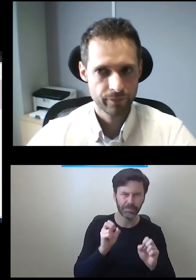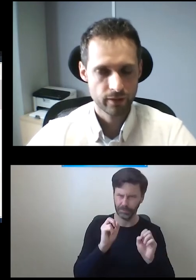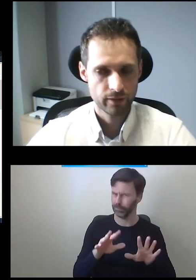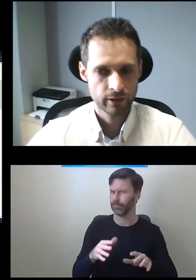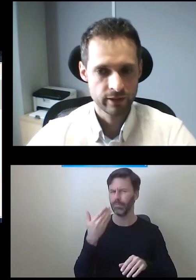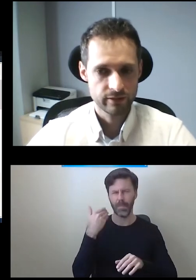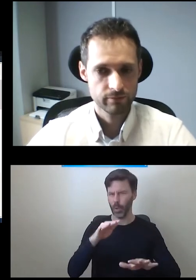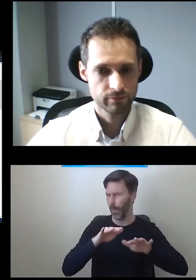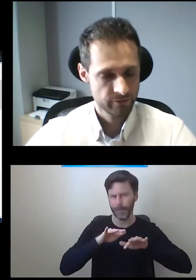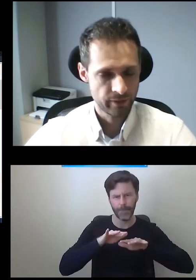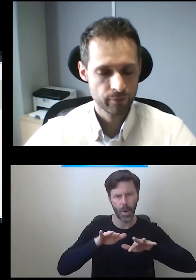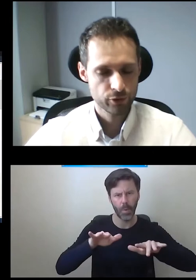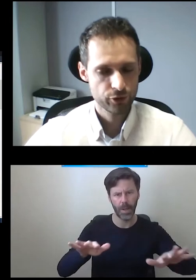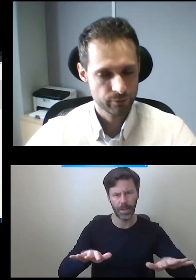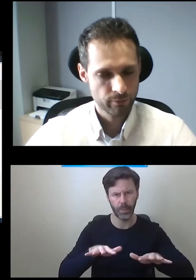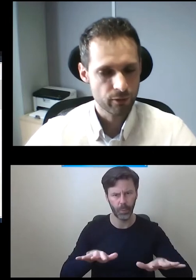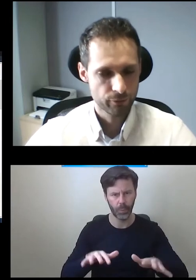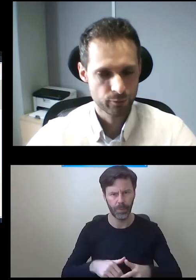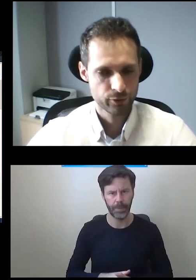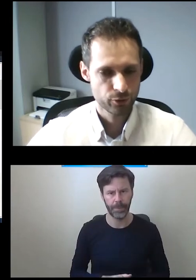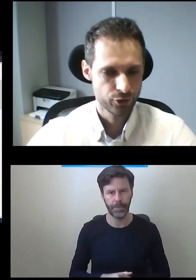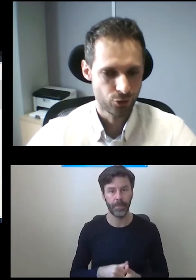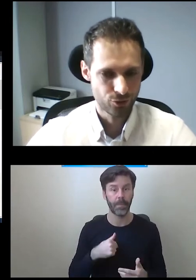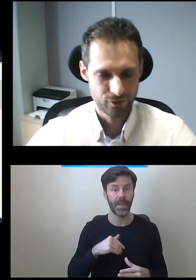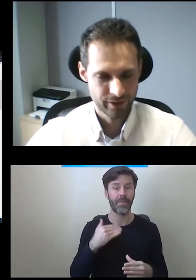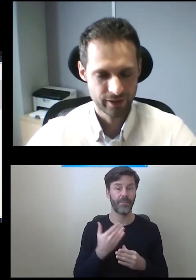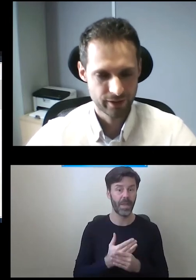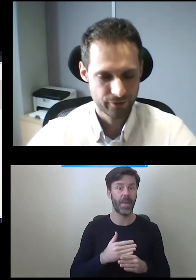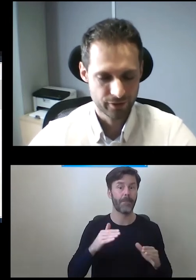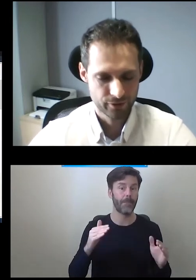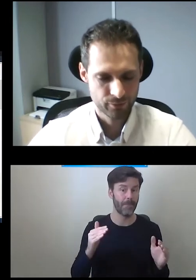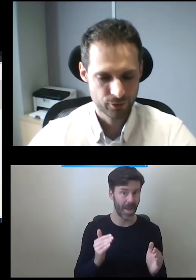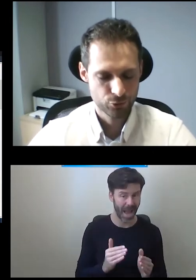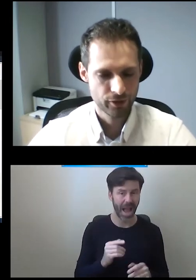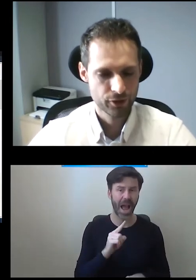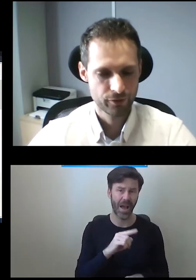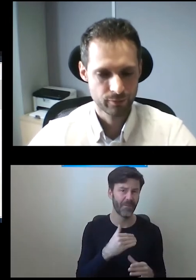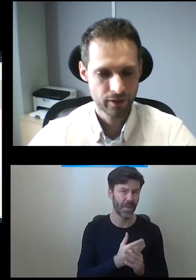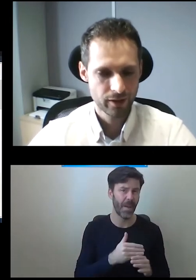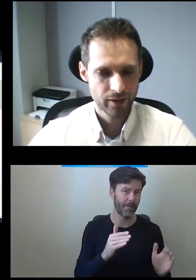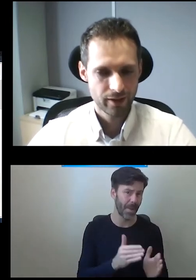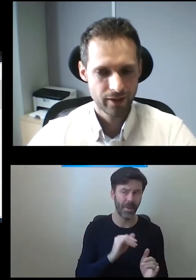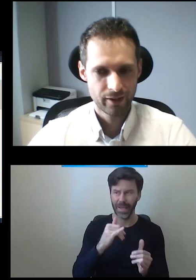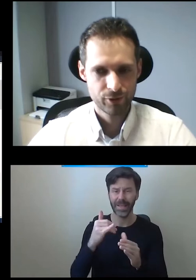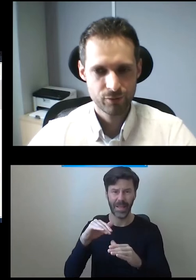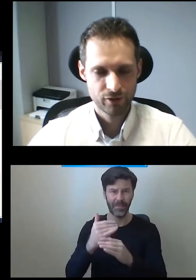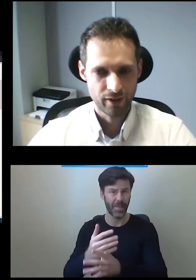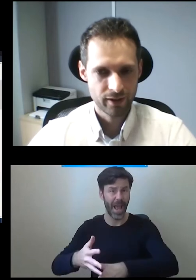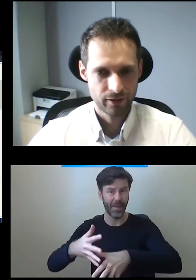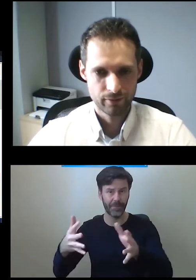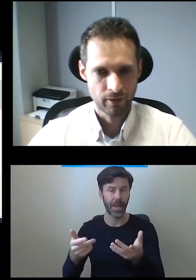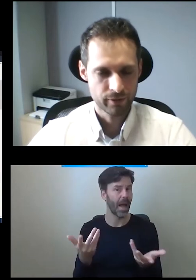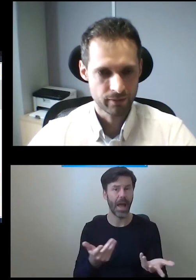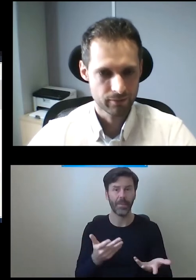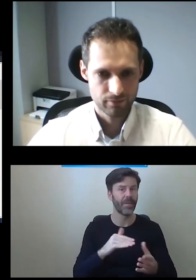Robimy, jest w miarę możliwości, jesteśmy małą firmą, jeśli chodzi o rynek wind, są dużo większe firmy. Mieścimy się w